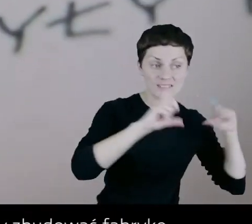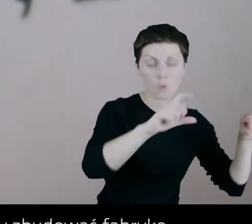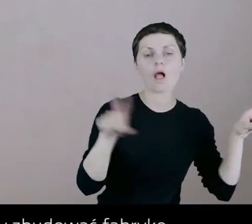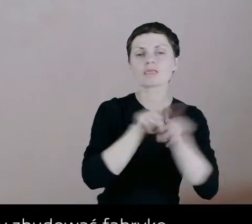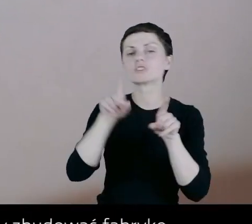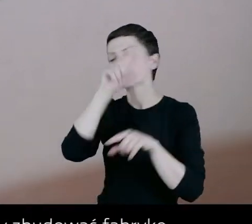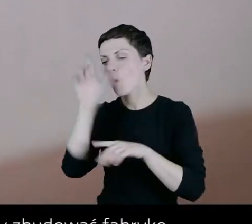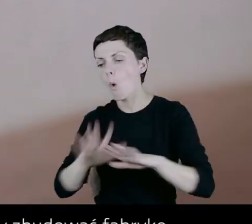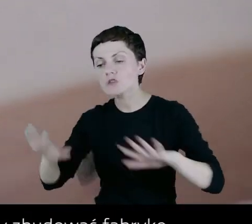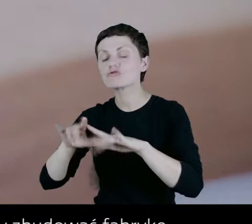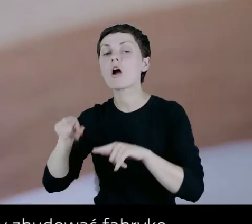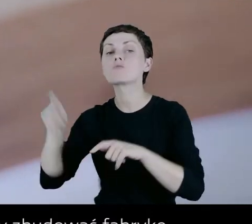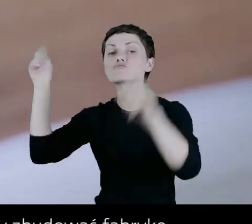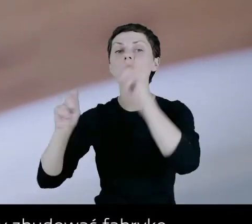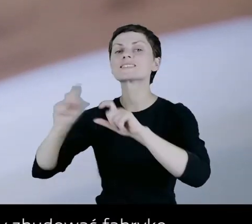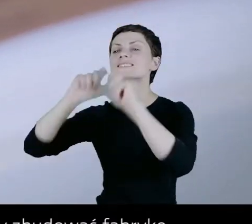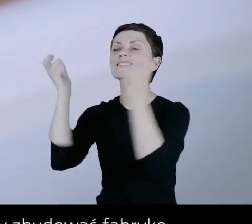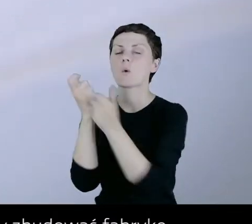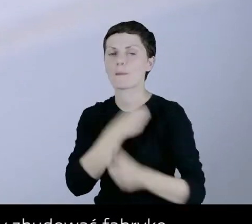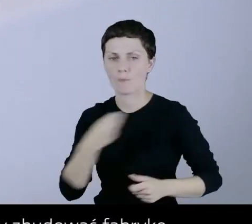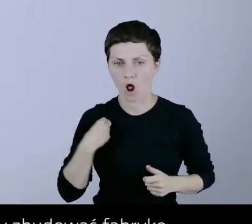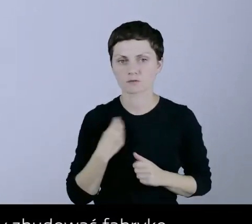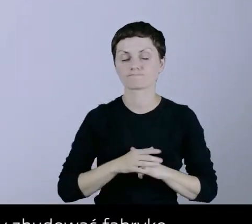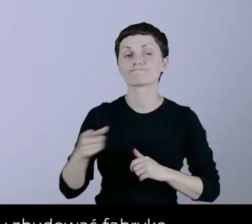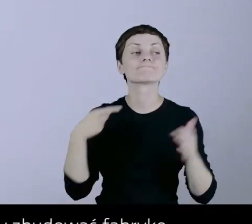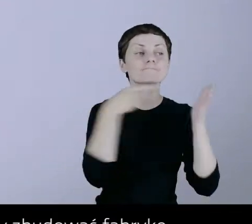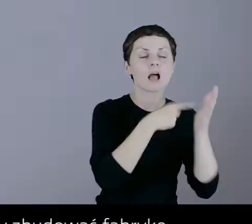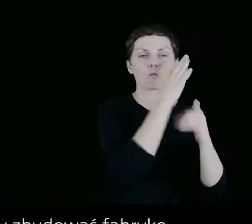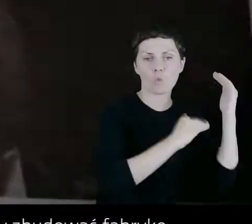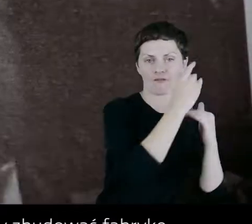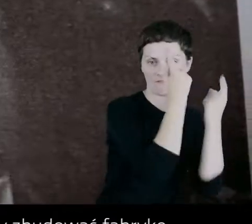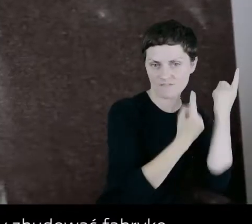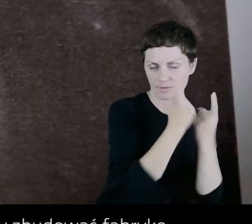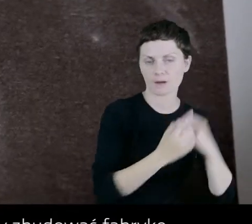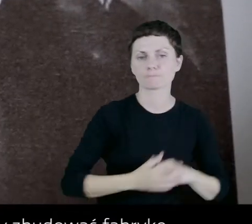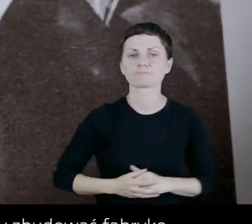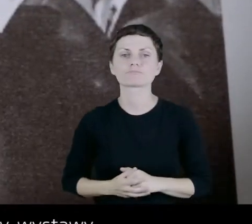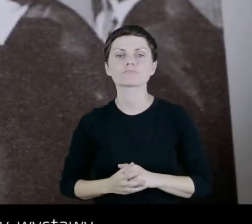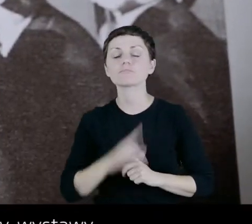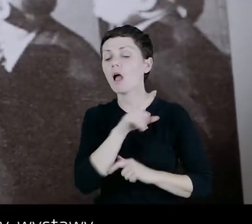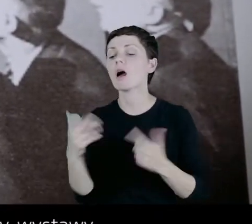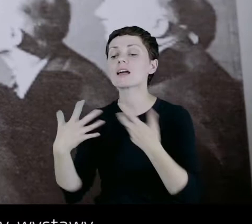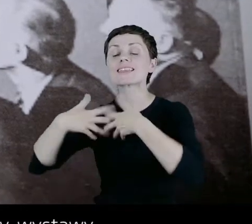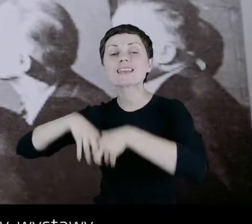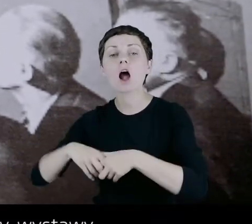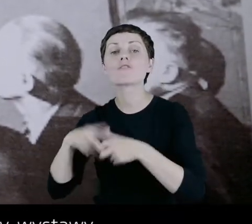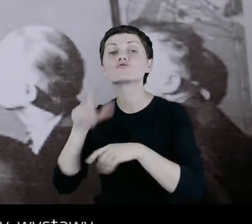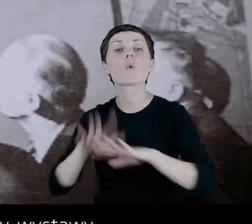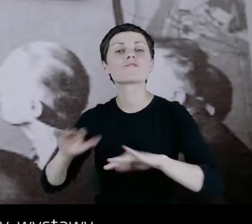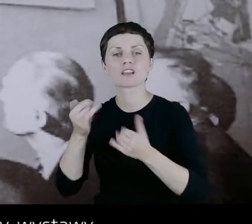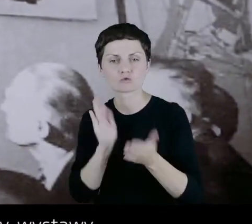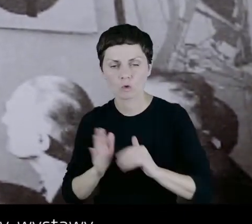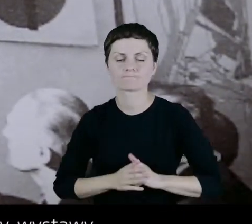również społeczności, która przyjechała tutaj z całej Polski właśnie po to, żeby zbudować fabrykę. Integrował tę